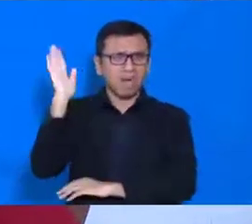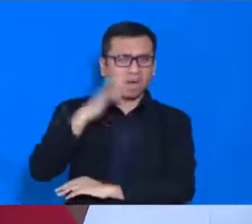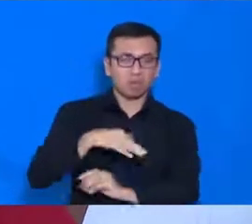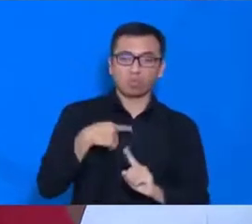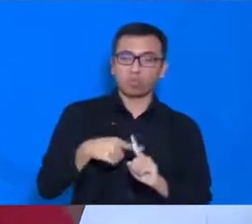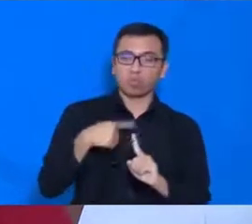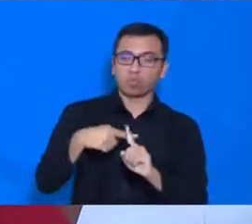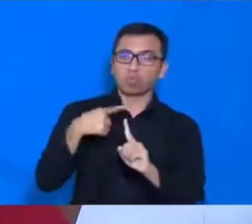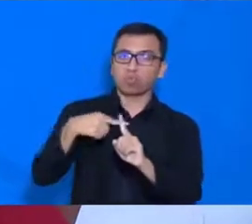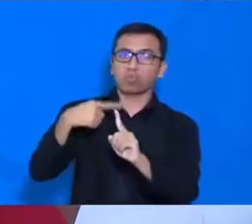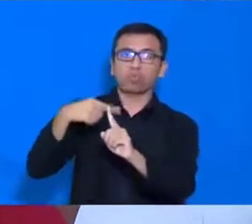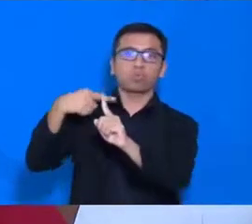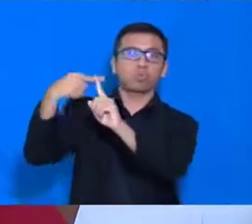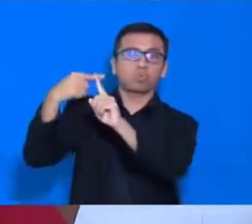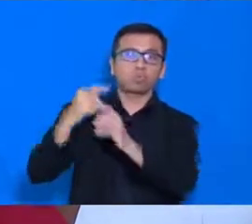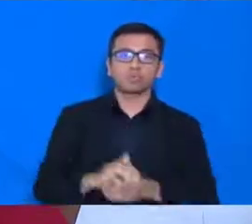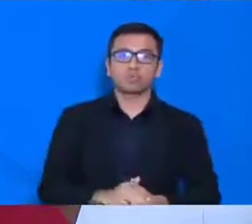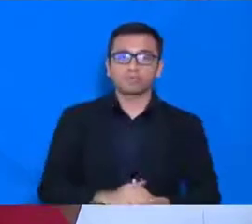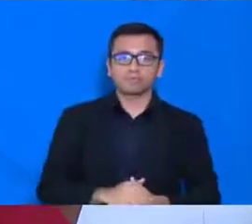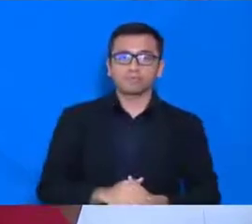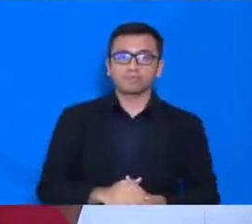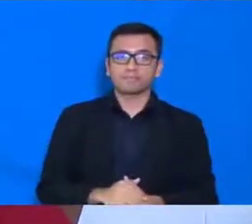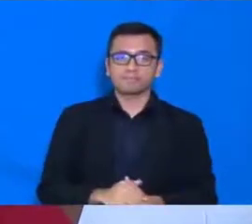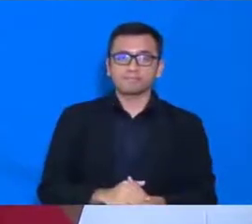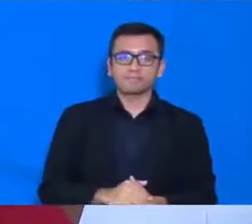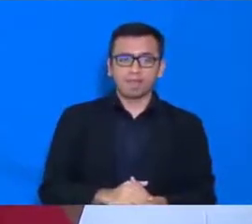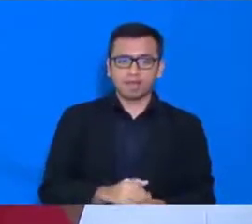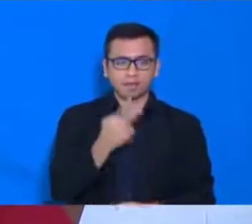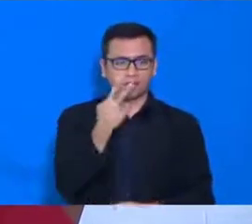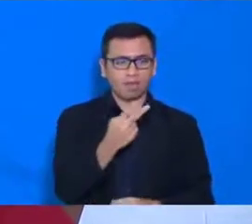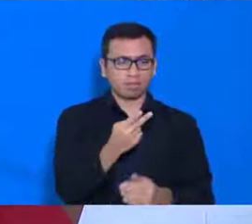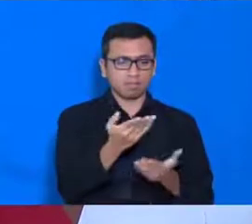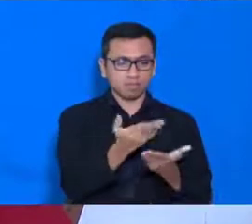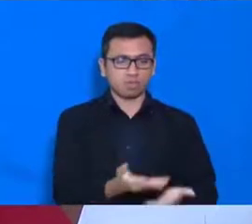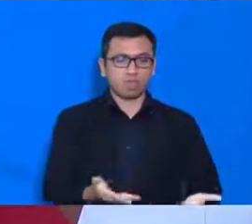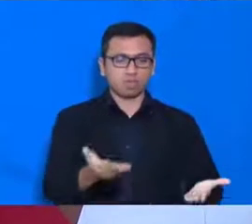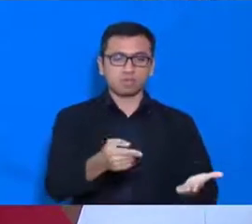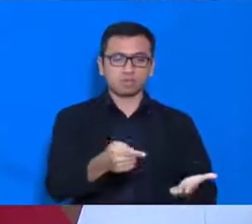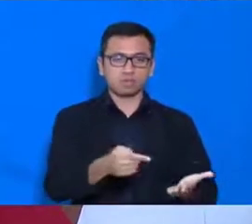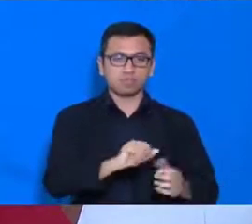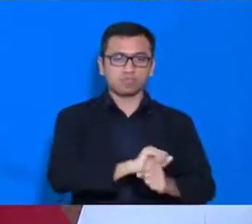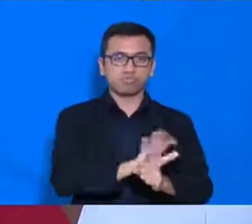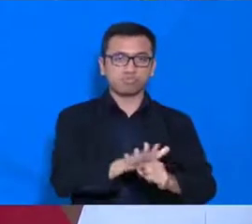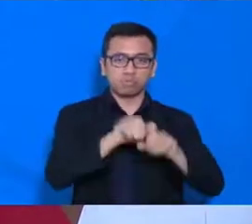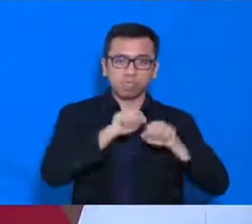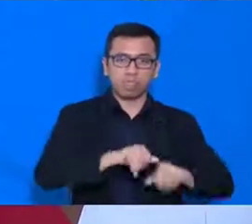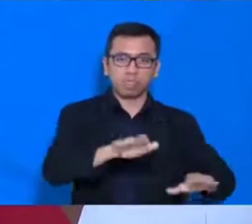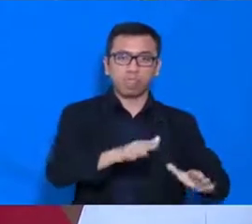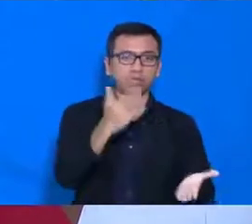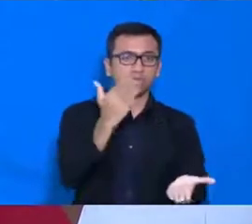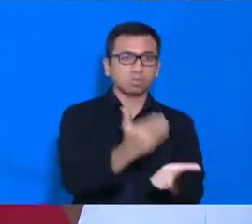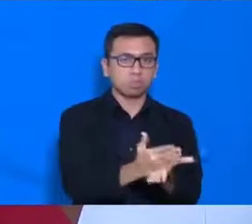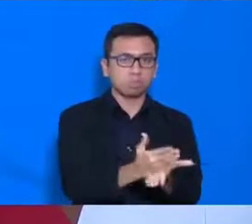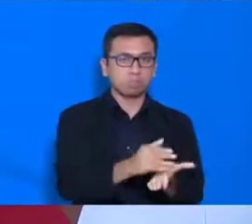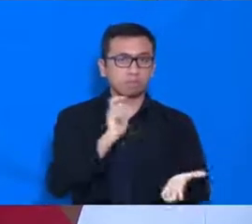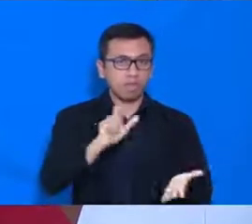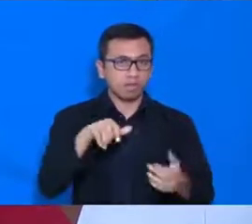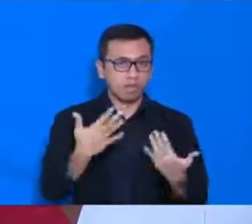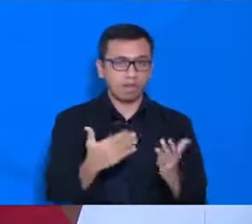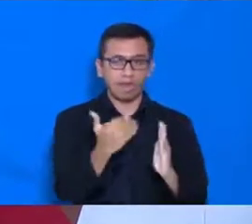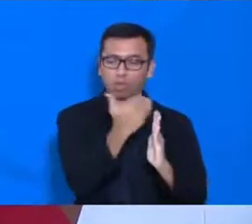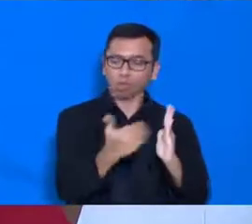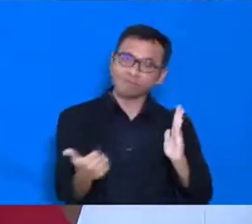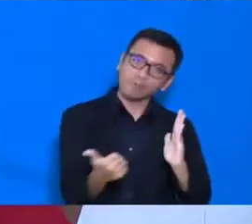Saya meyakini, situasi buruk tersebut hanya dapat dihentikan dengan kedisiplinan